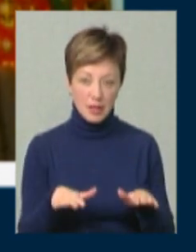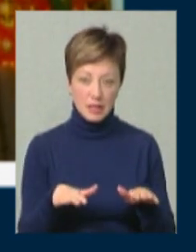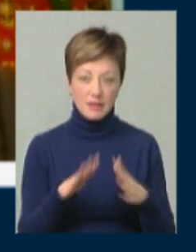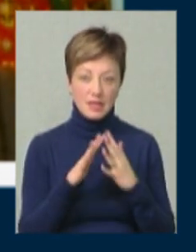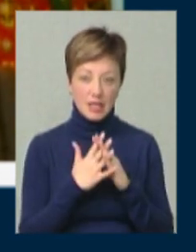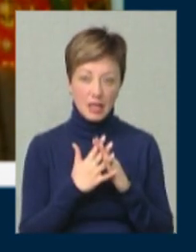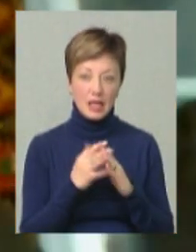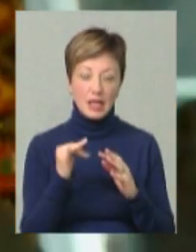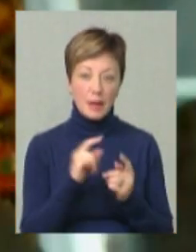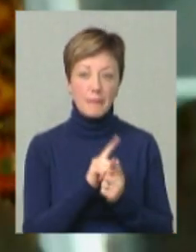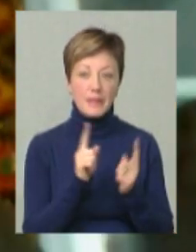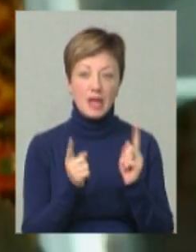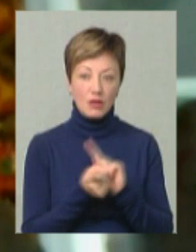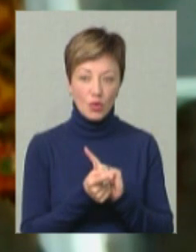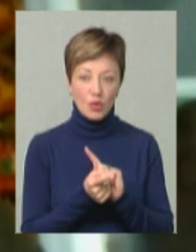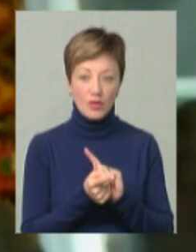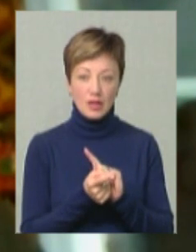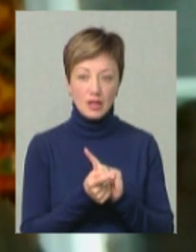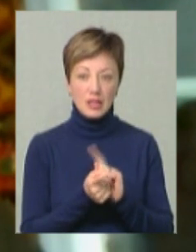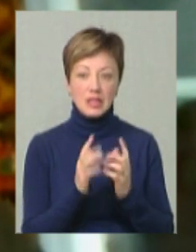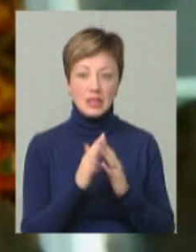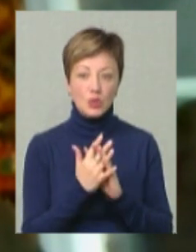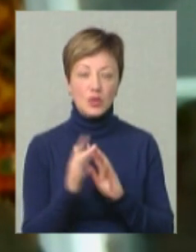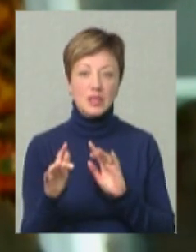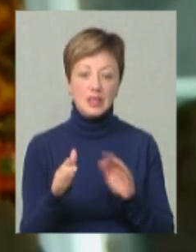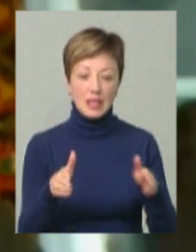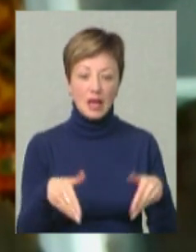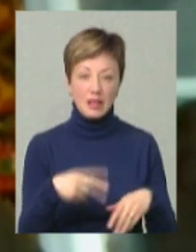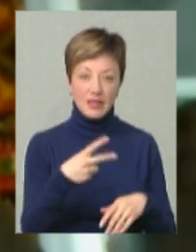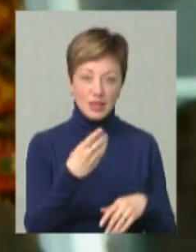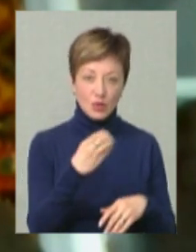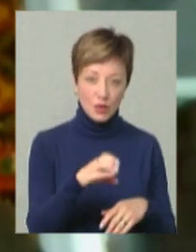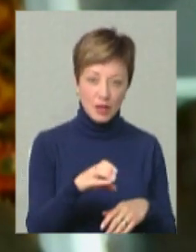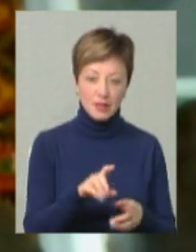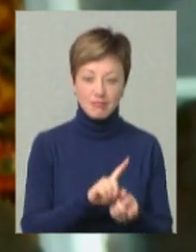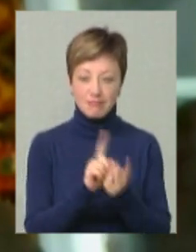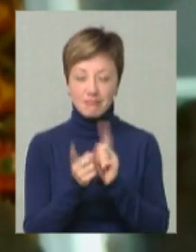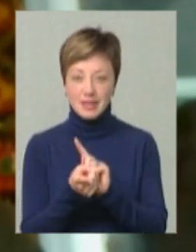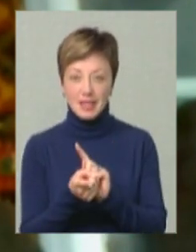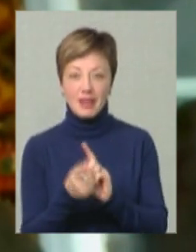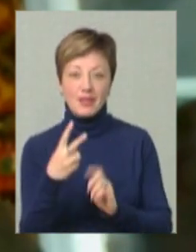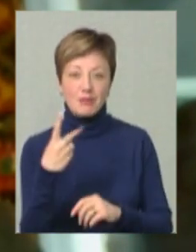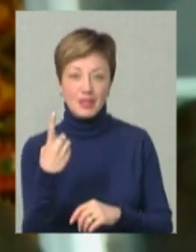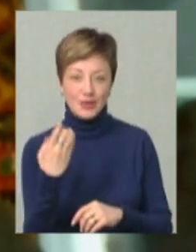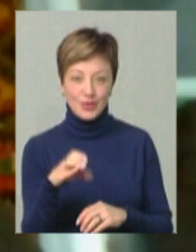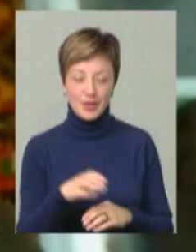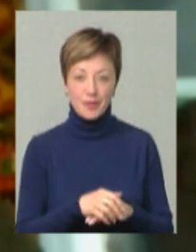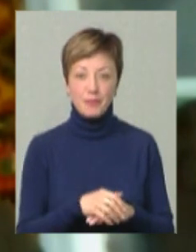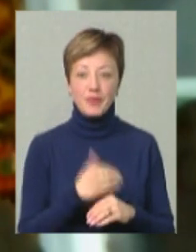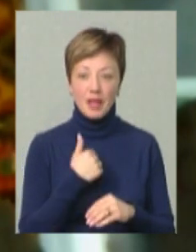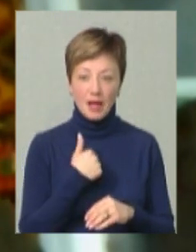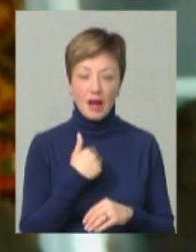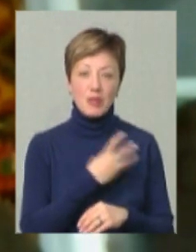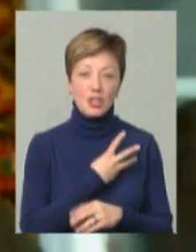в селі, і перетворювати сільську ділянку ХХ століття у сільську ділянку ХХІ століття. Я